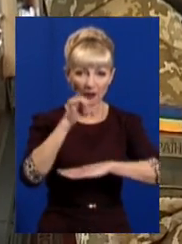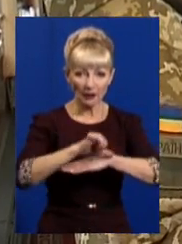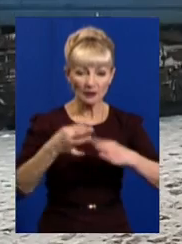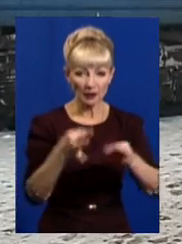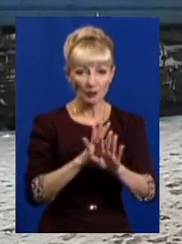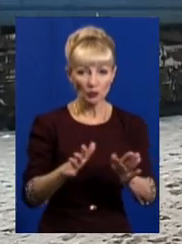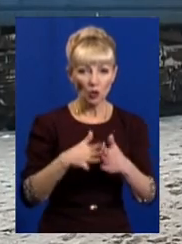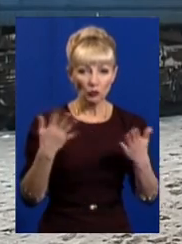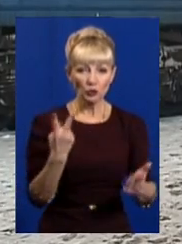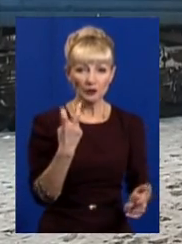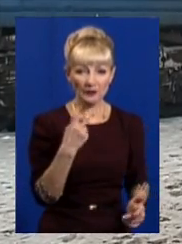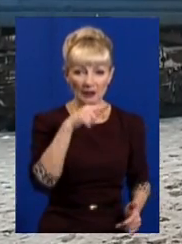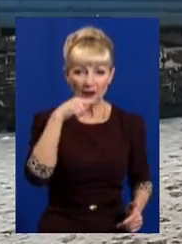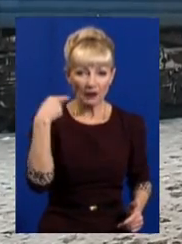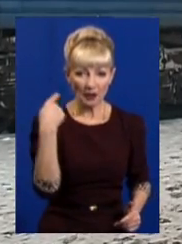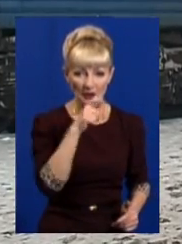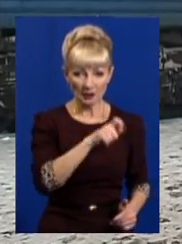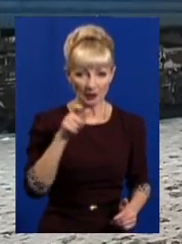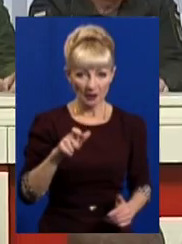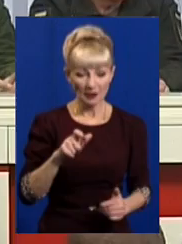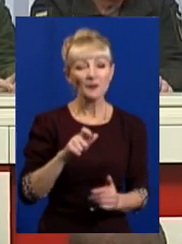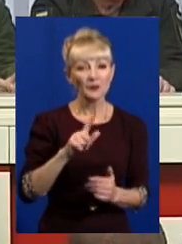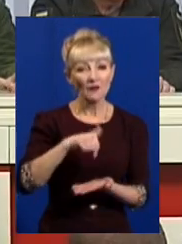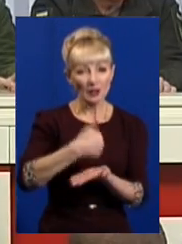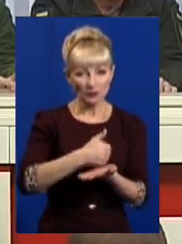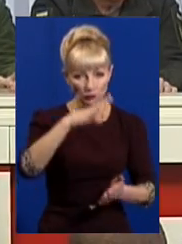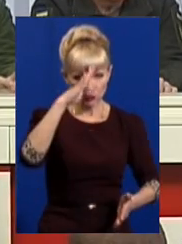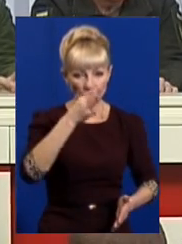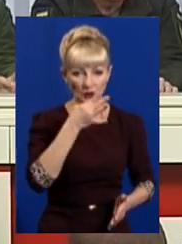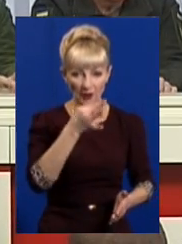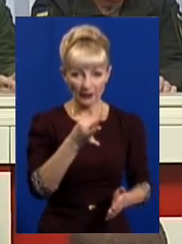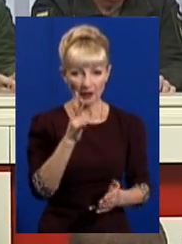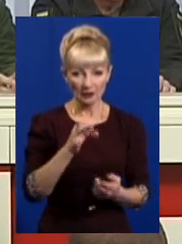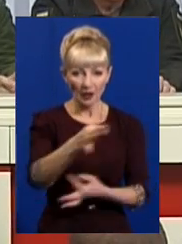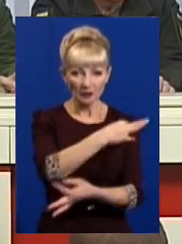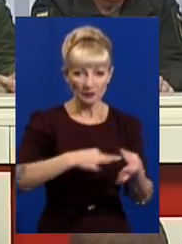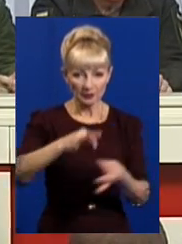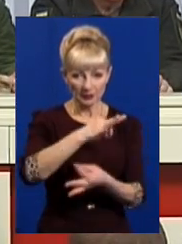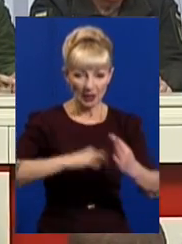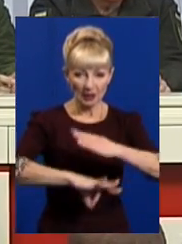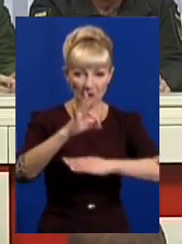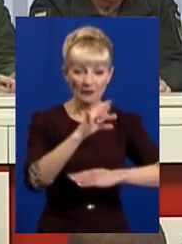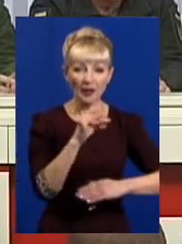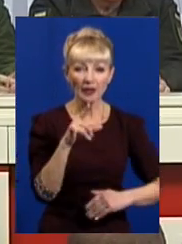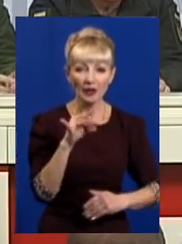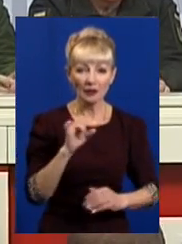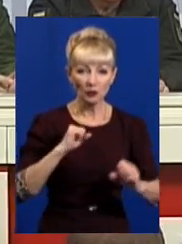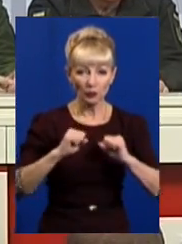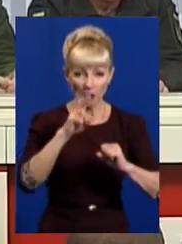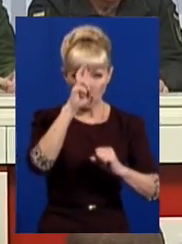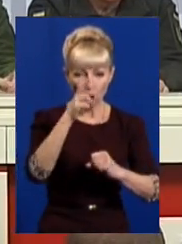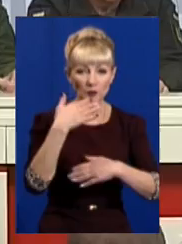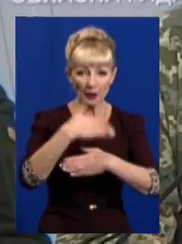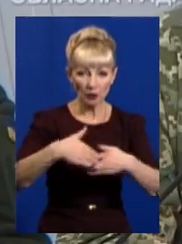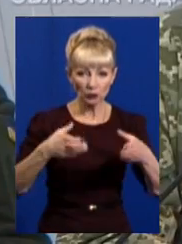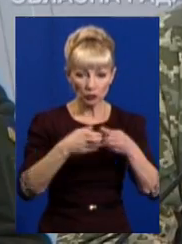пропустили більше як 200 росіян. В основному чоловіки, говорить на брифінгу начальник Східного регіонального управління Держприкордонслужби Андрій